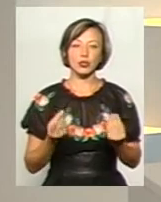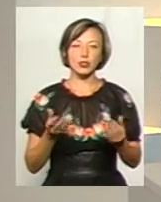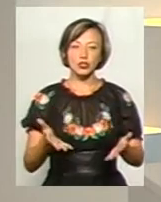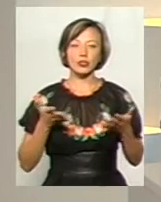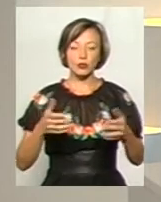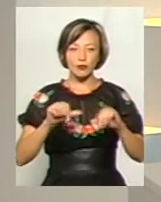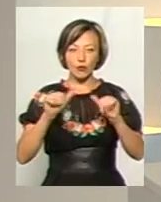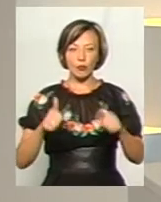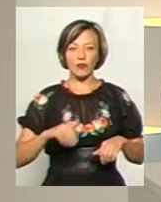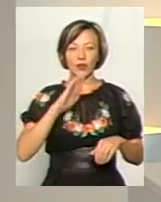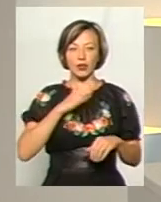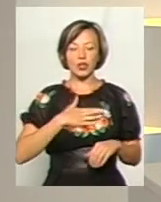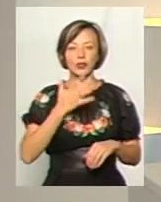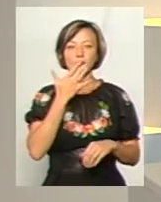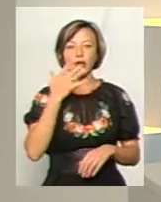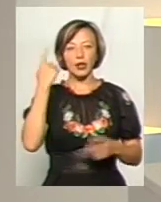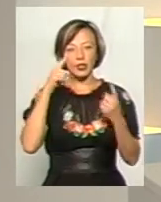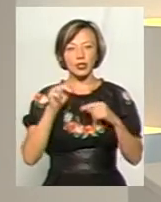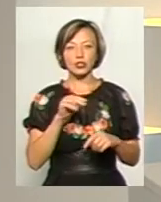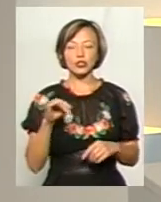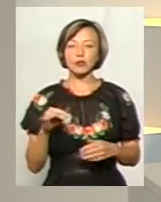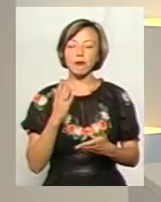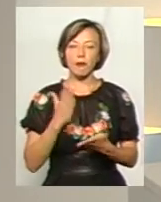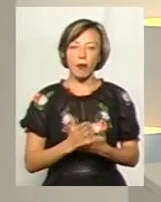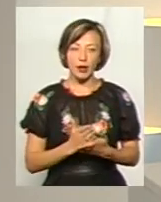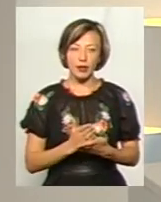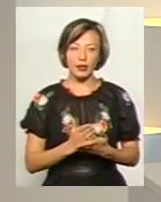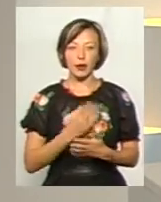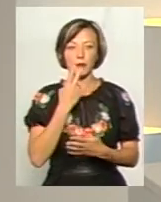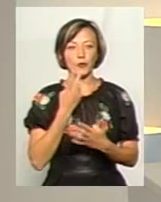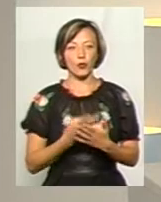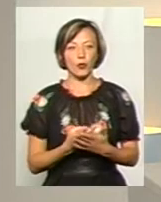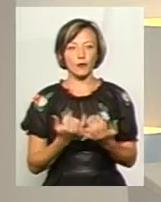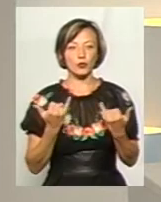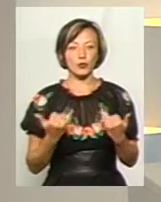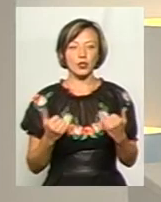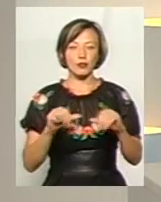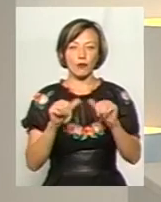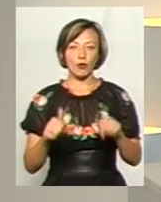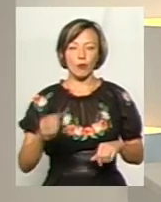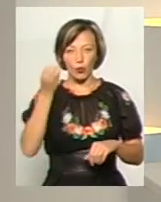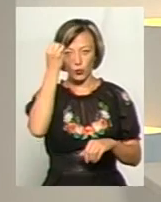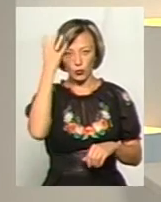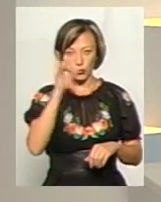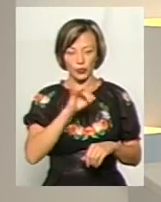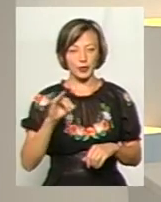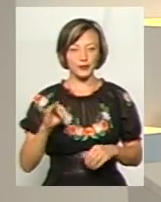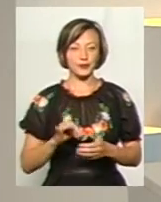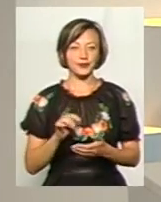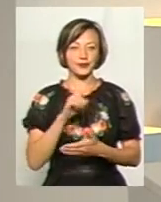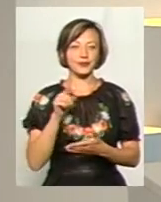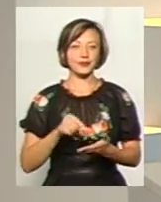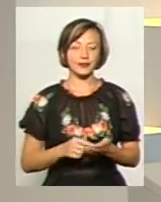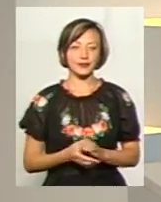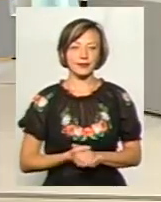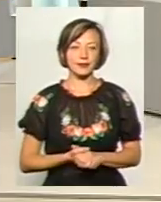сформована наша національна ідея? Та чи має вона прояв у сучасних формах культур? Як на вашу думку, пані